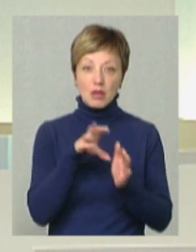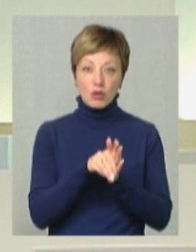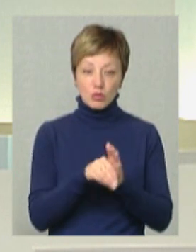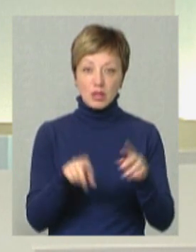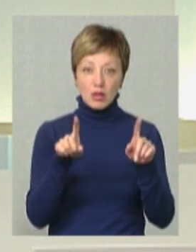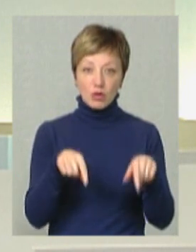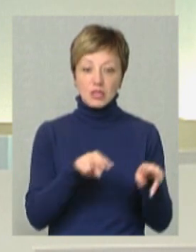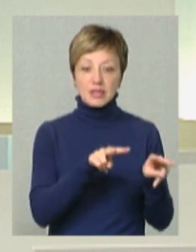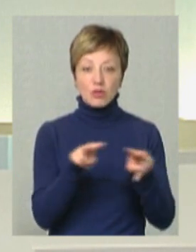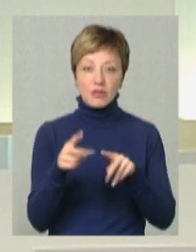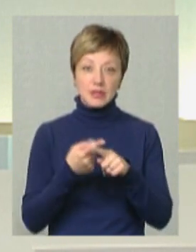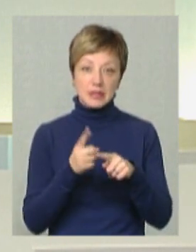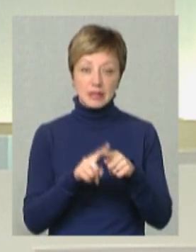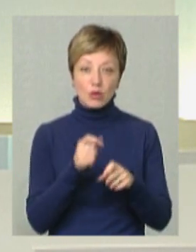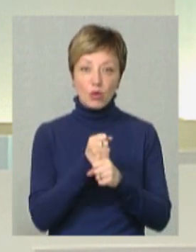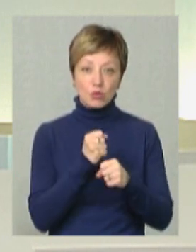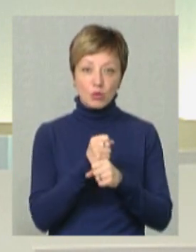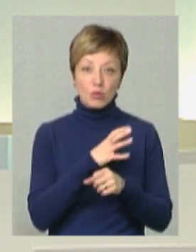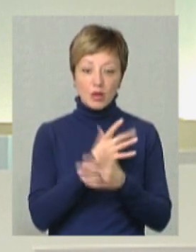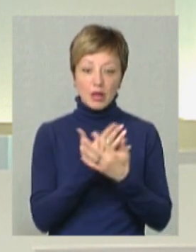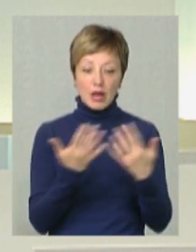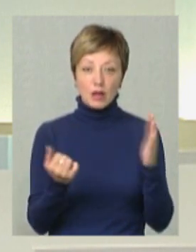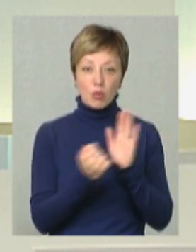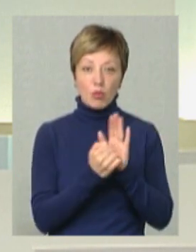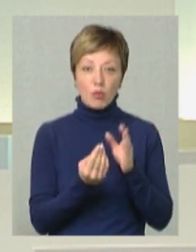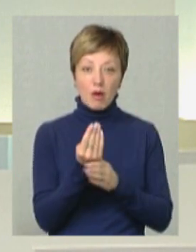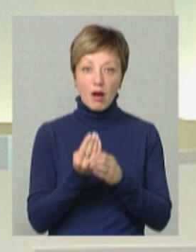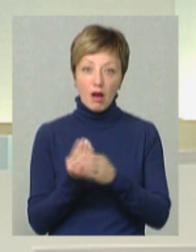також слідкував за цією розробкою, були ряд публікацій.